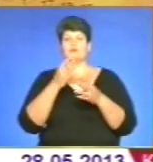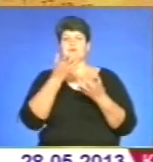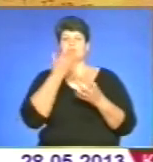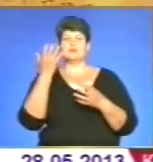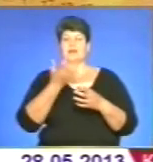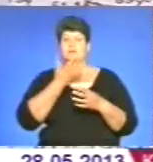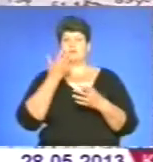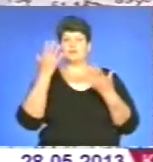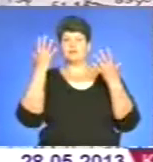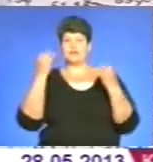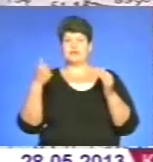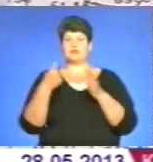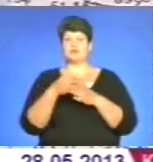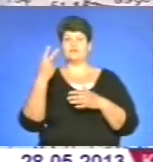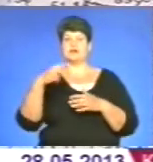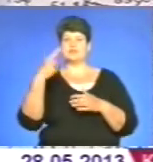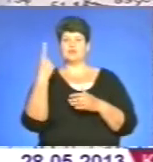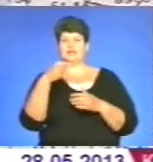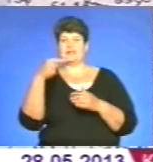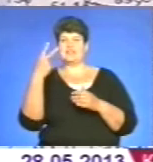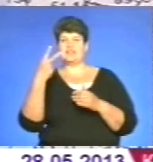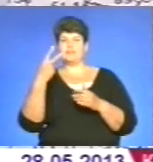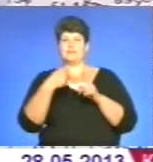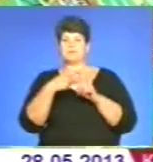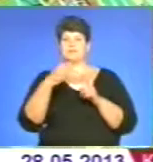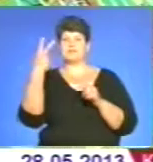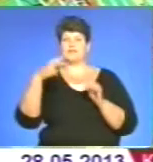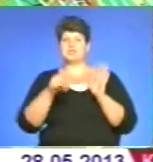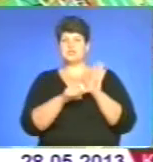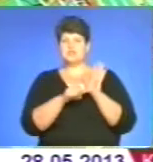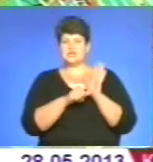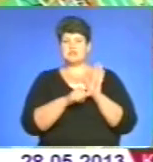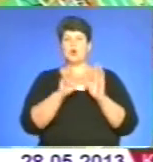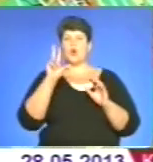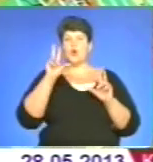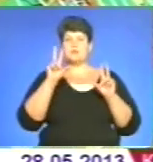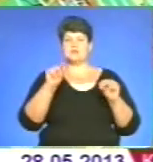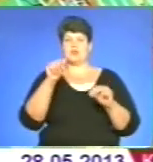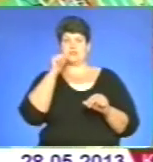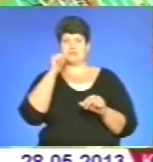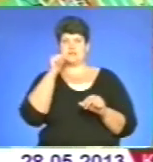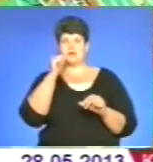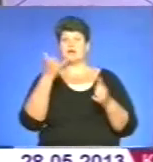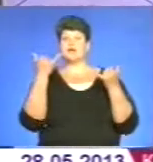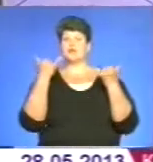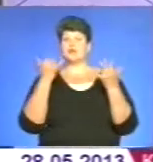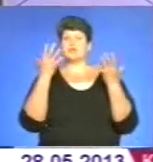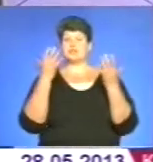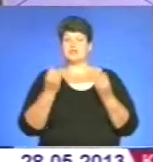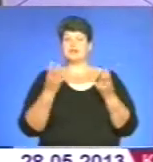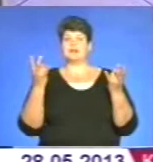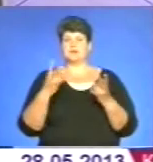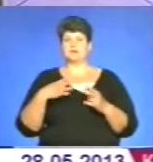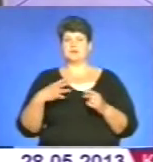повітря в день до 21-26 градусів за Цельсієм синоптики обіцяють уже завтра. Сьогодні ж іще варто